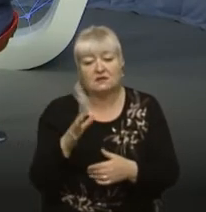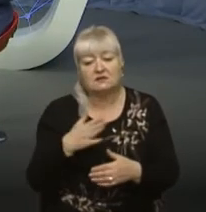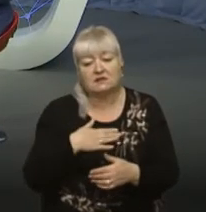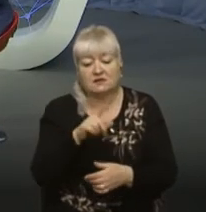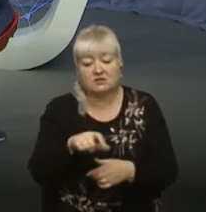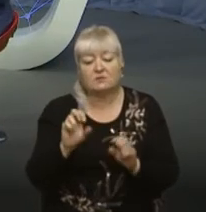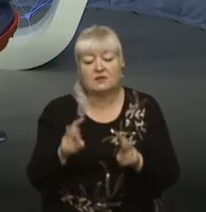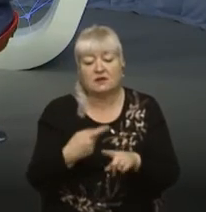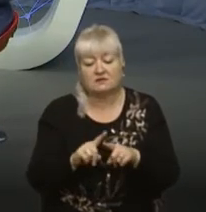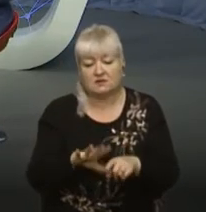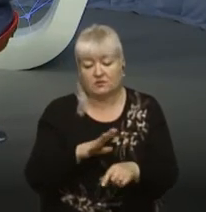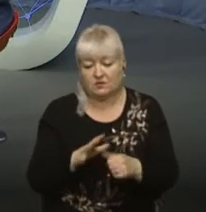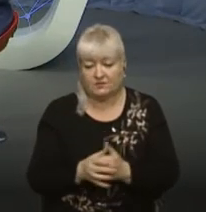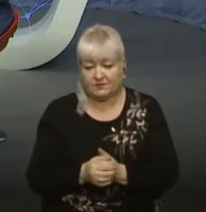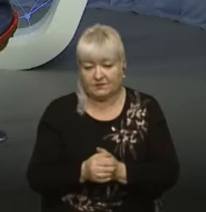глядачам, як це все було.